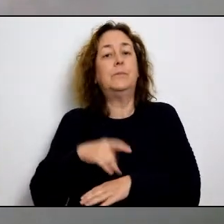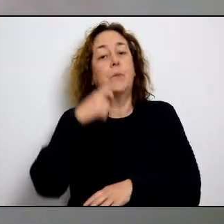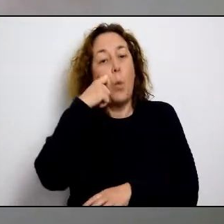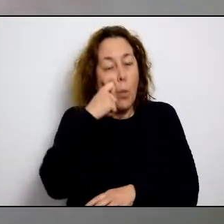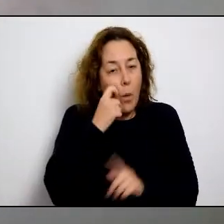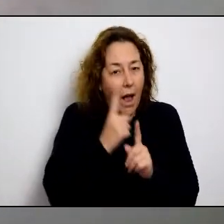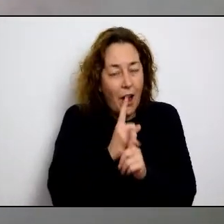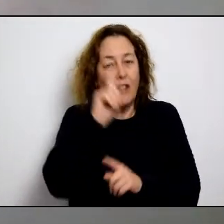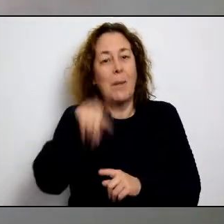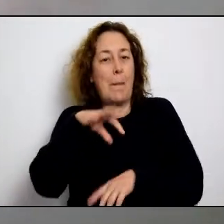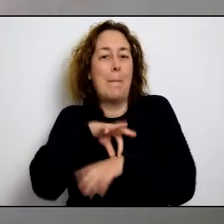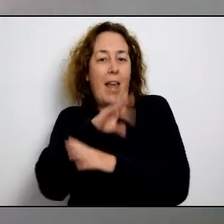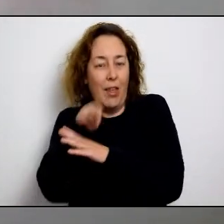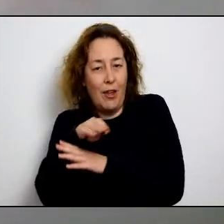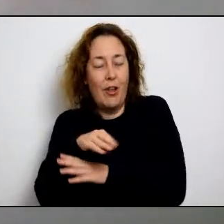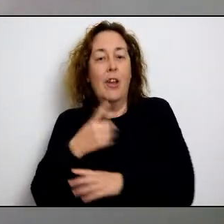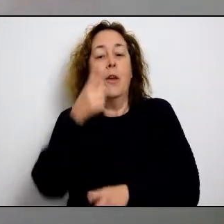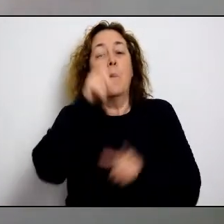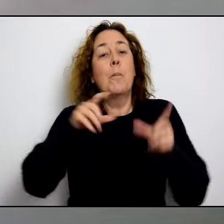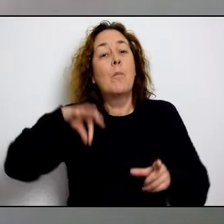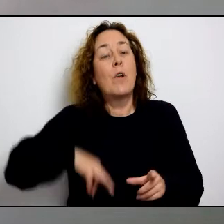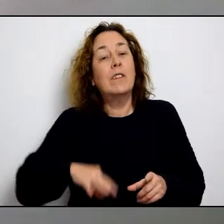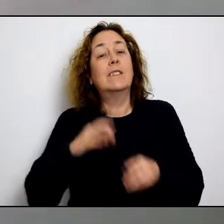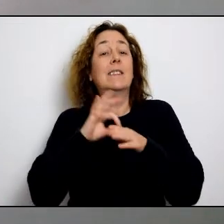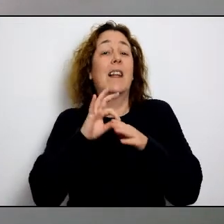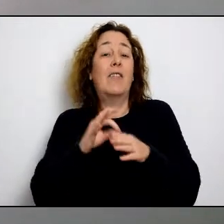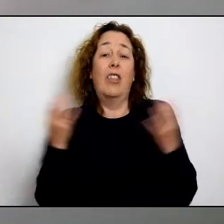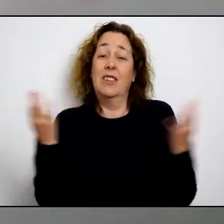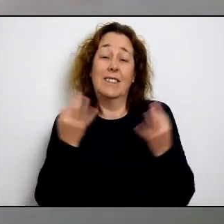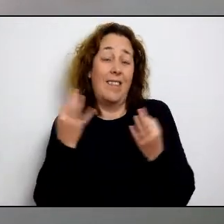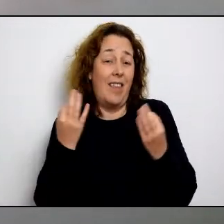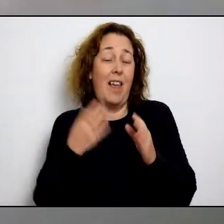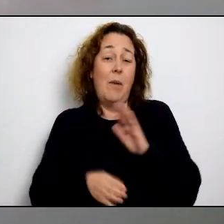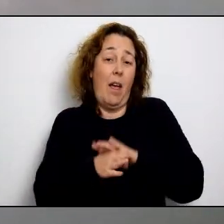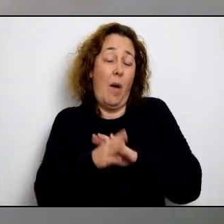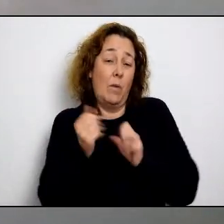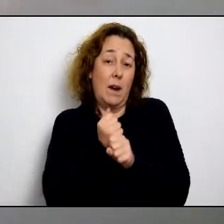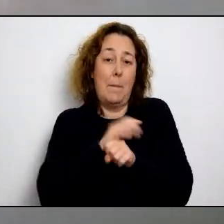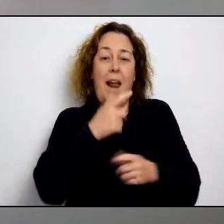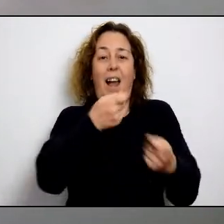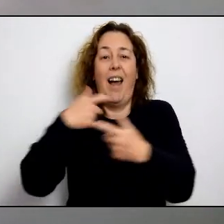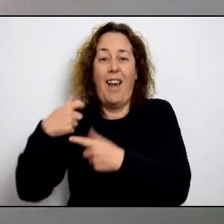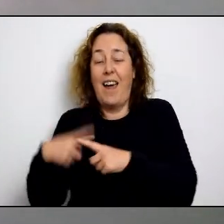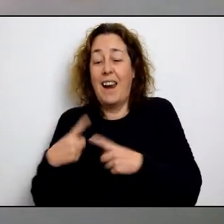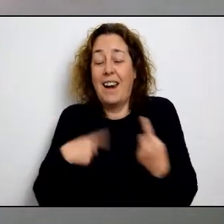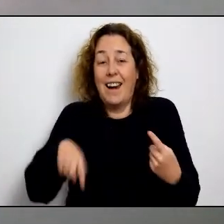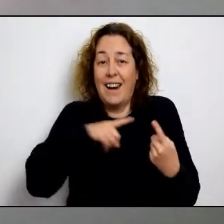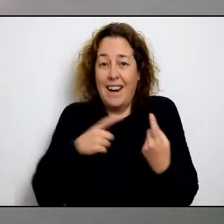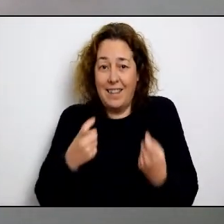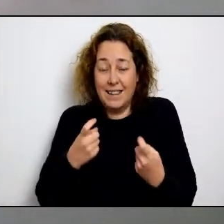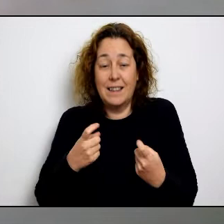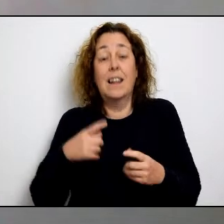nostres sanitaris que estan a peu dels que no, cuidant dels nostres malalts, de les nostres malaltes humanament i mèdicament, dels professionals que són